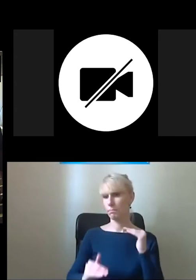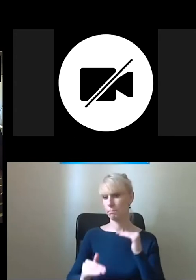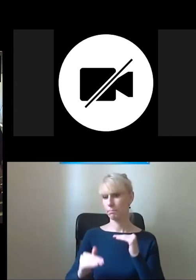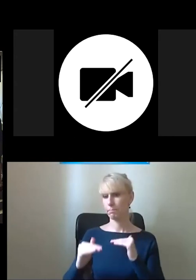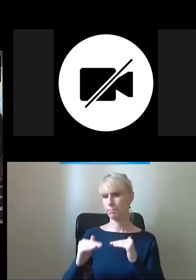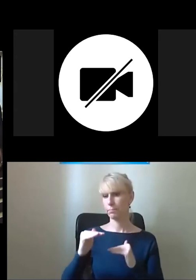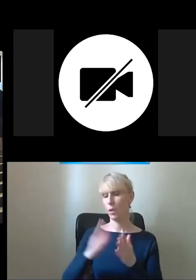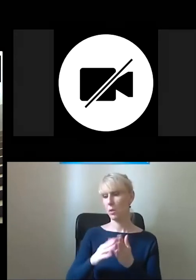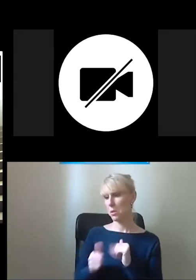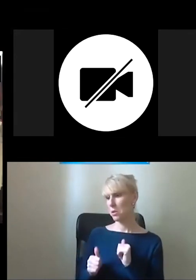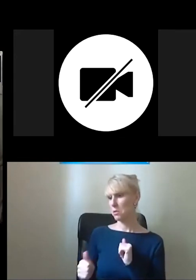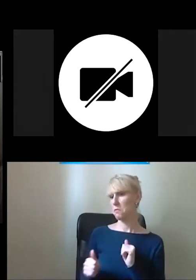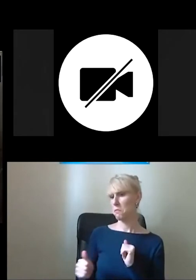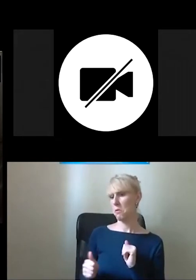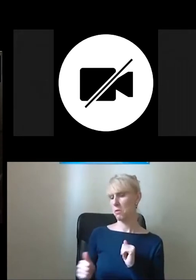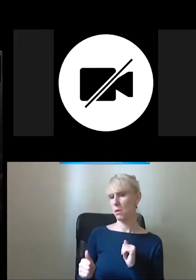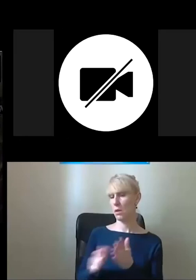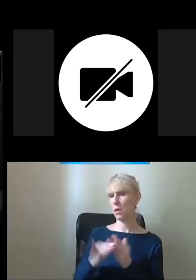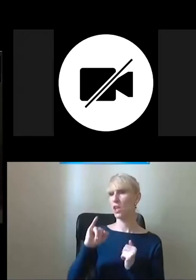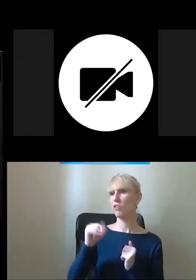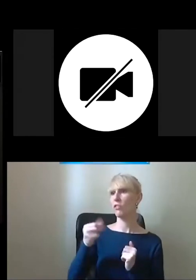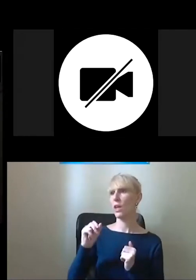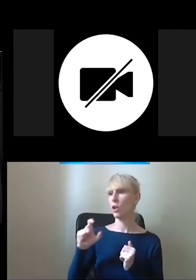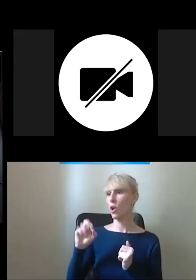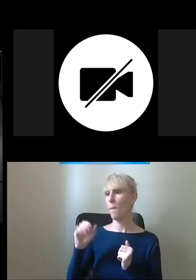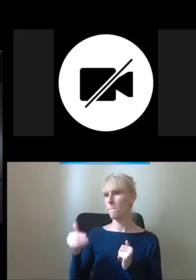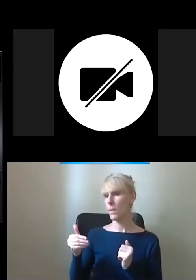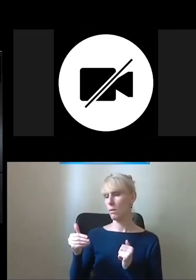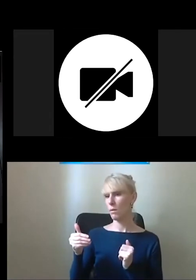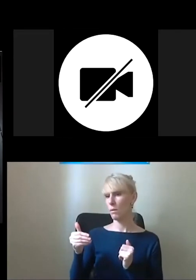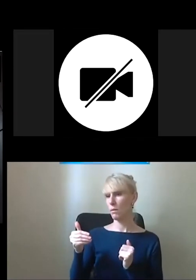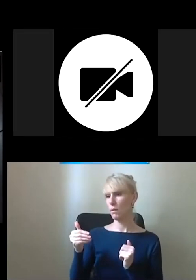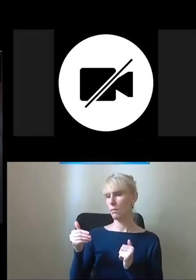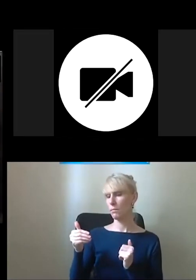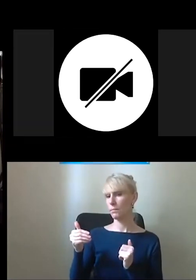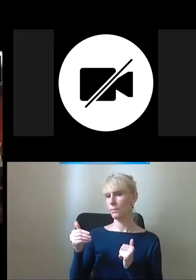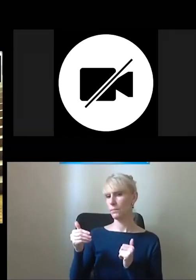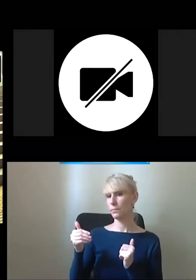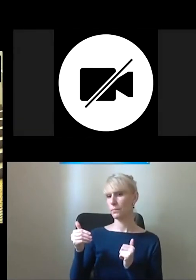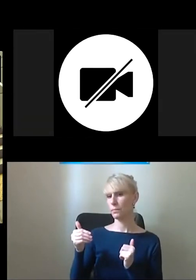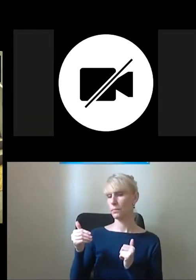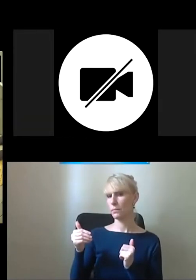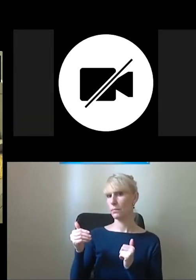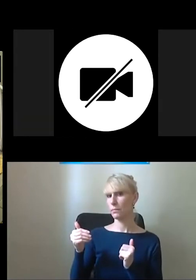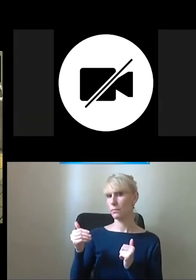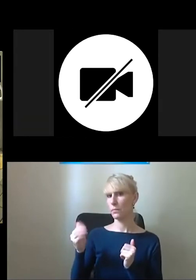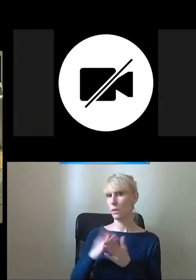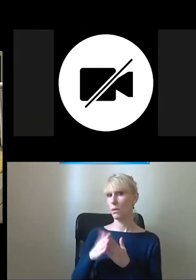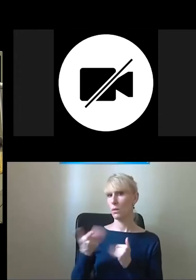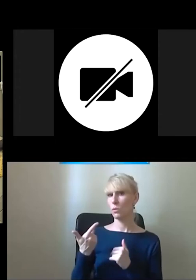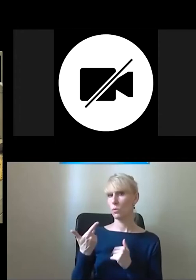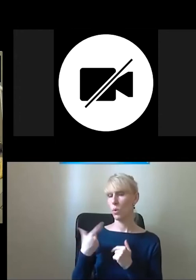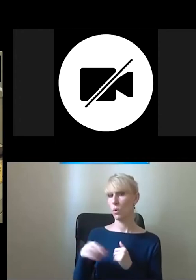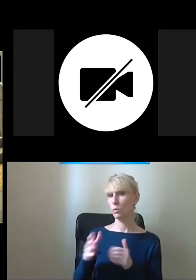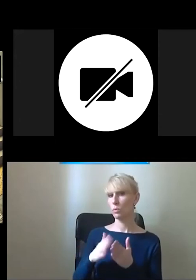dzwonek, przyciskiem z intercomem, albo w sensie, że osoba na wózku chce wjechać na